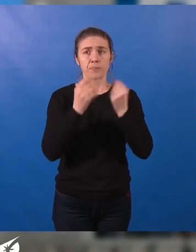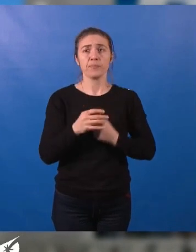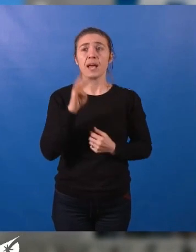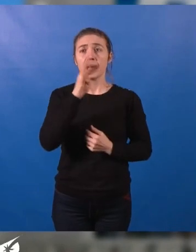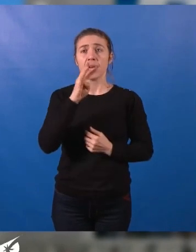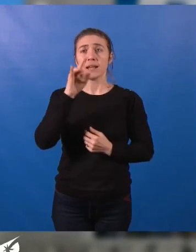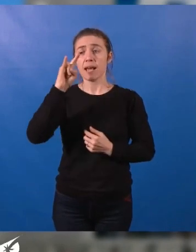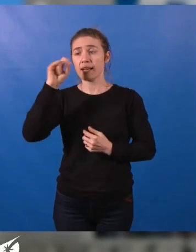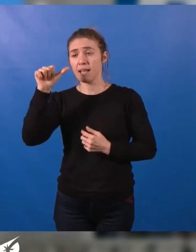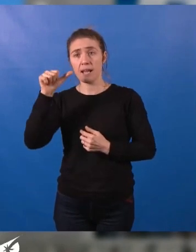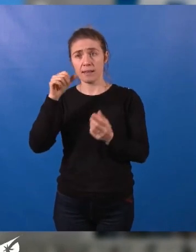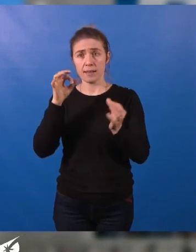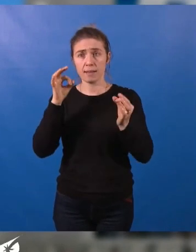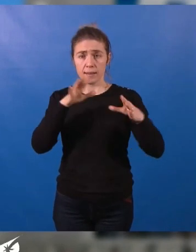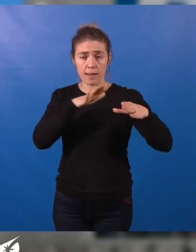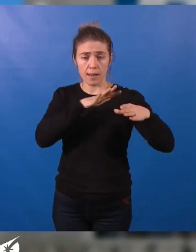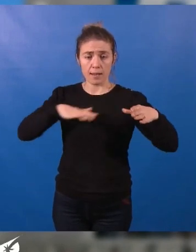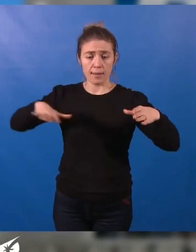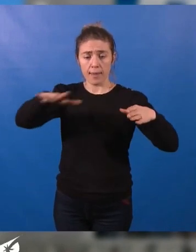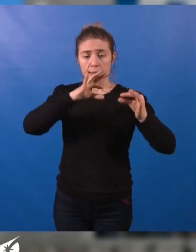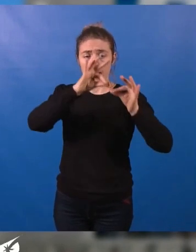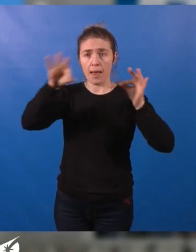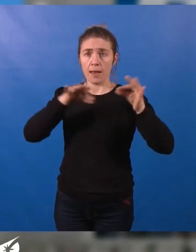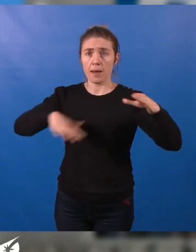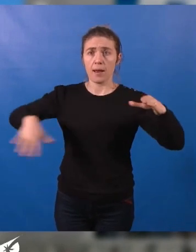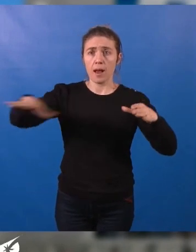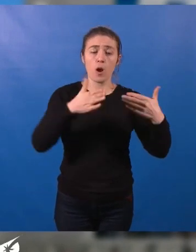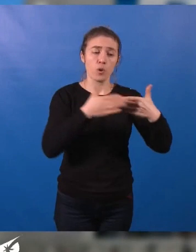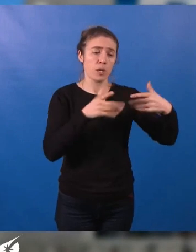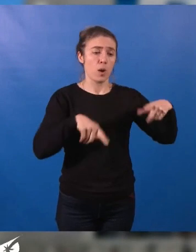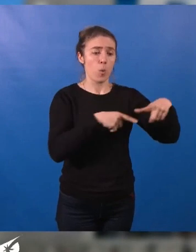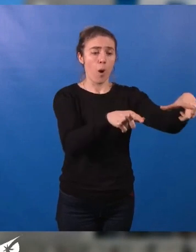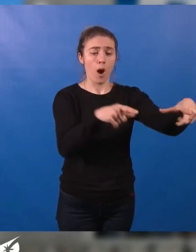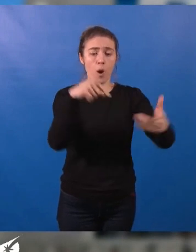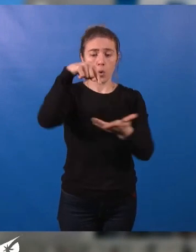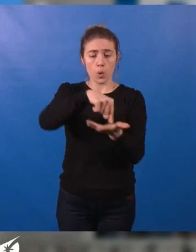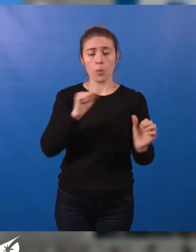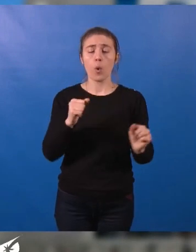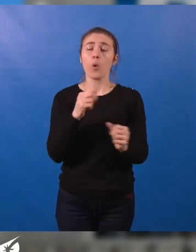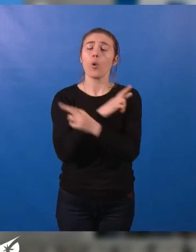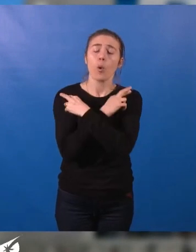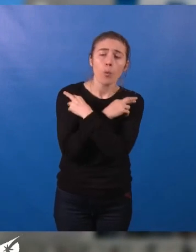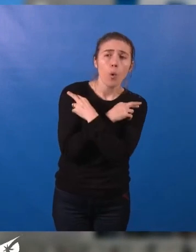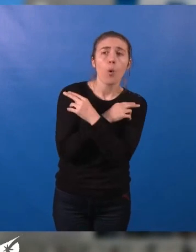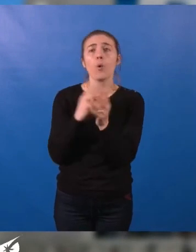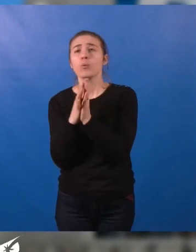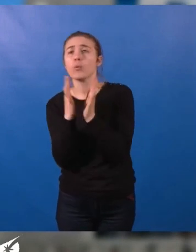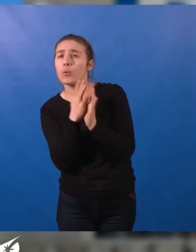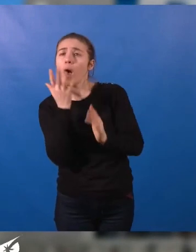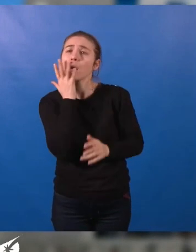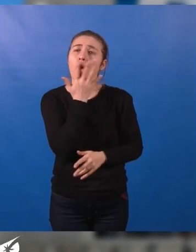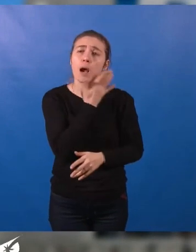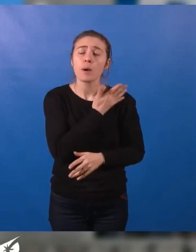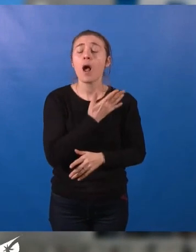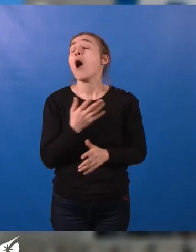pléterre, une promenade le long de la Loire et des espaces propices à la détente et à la convivialité, ce